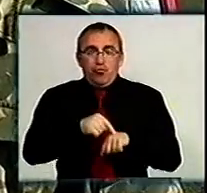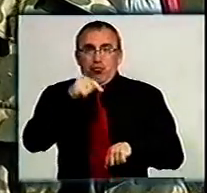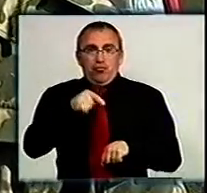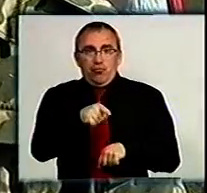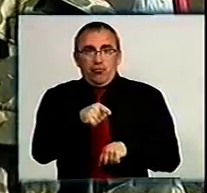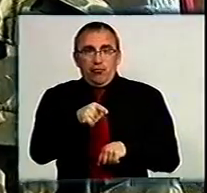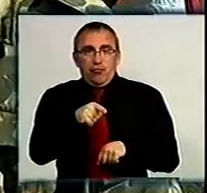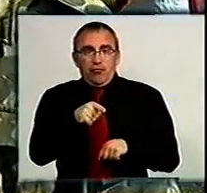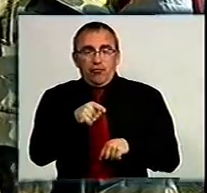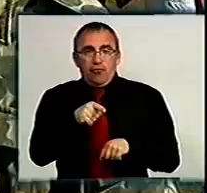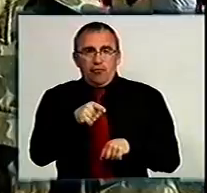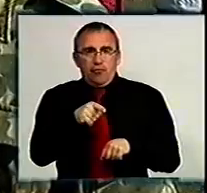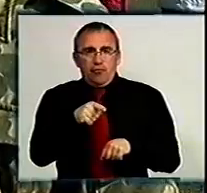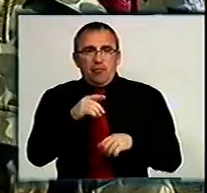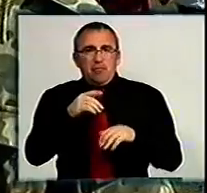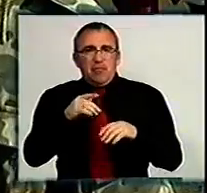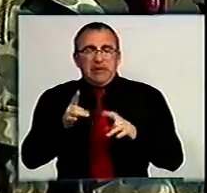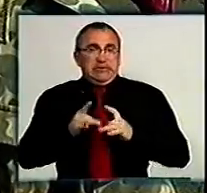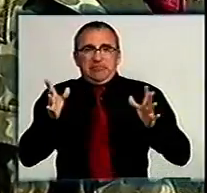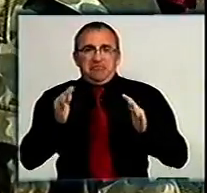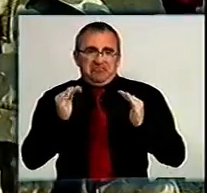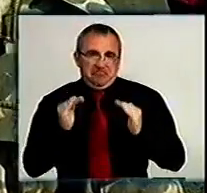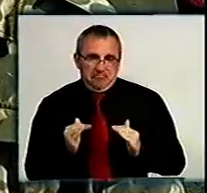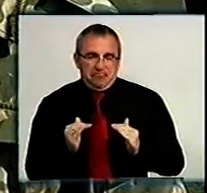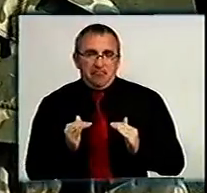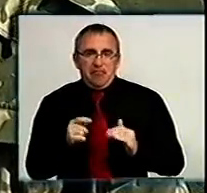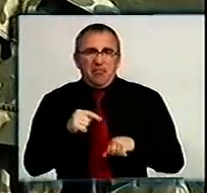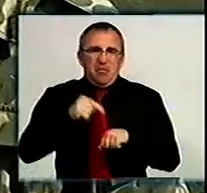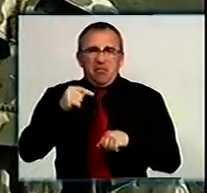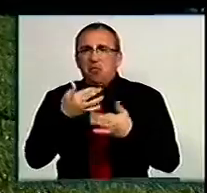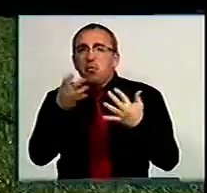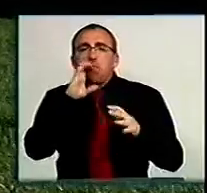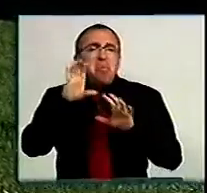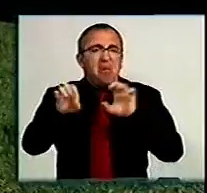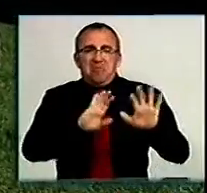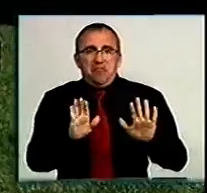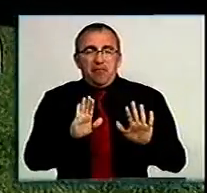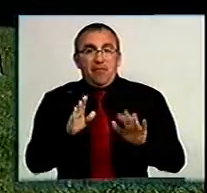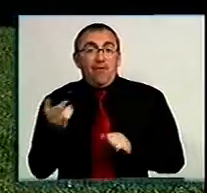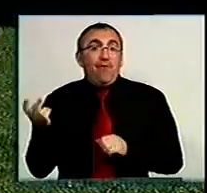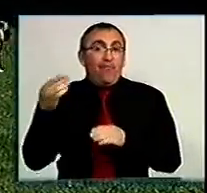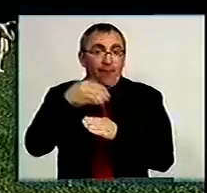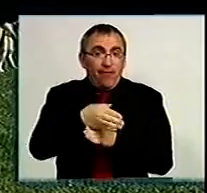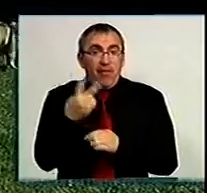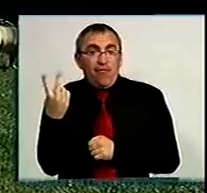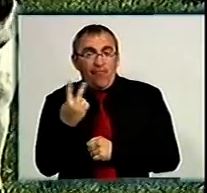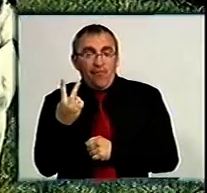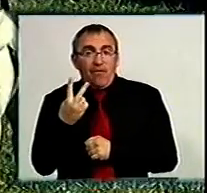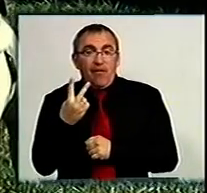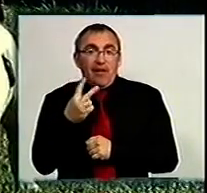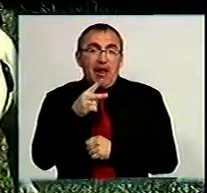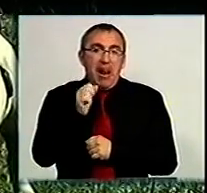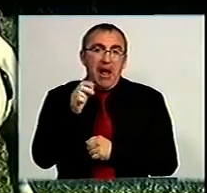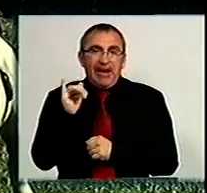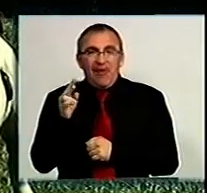низький породистості. Вона не реагує на інші собаки. Вдвох прийшли змагатись у конкурсах фогі та